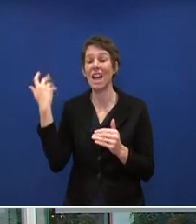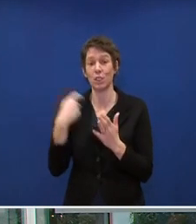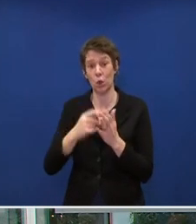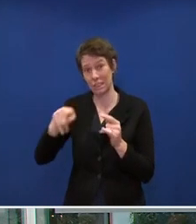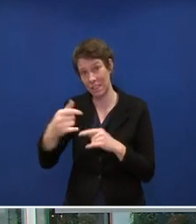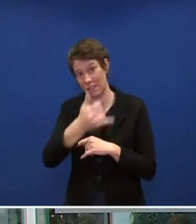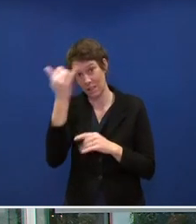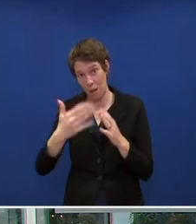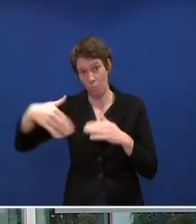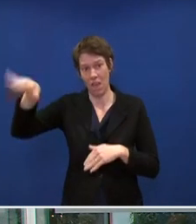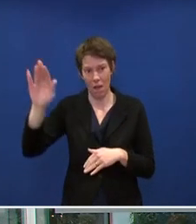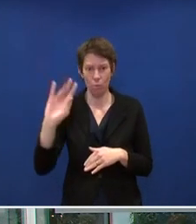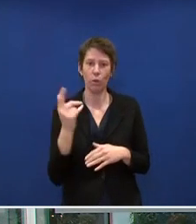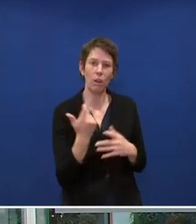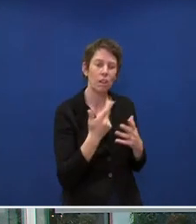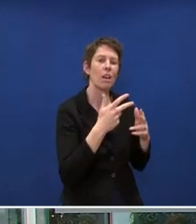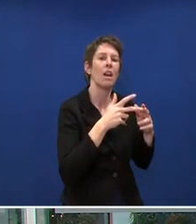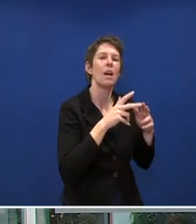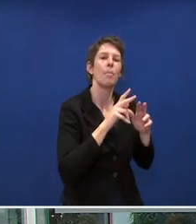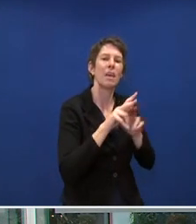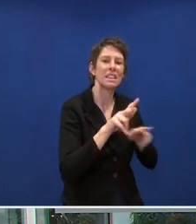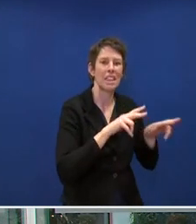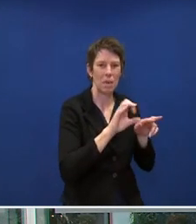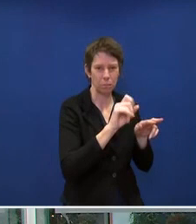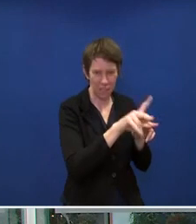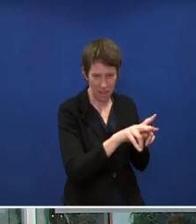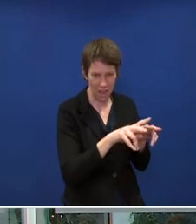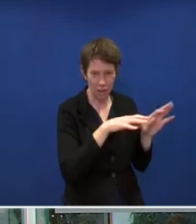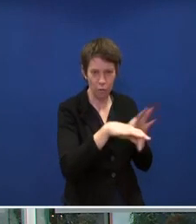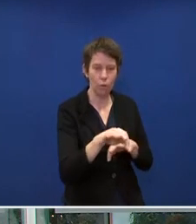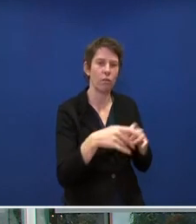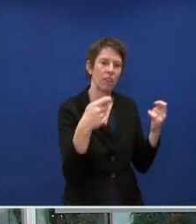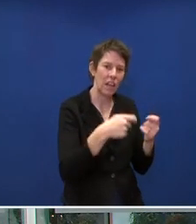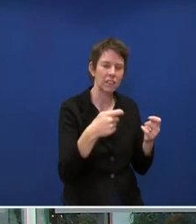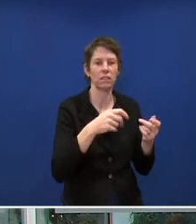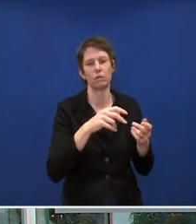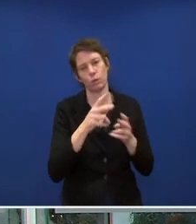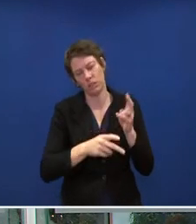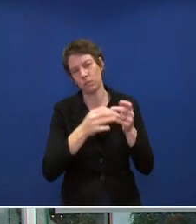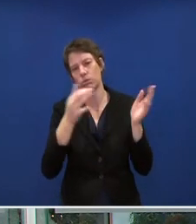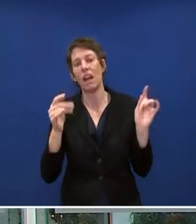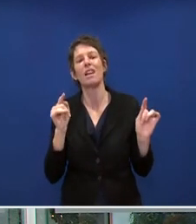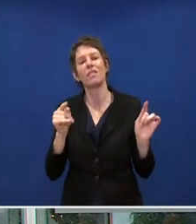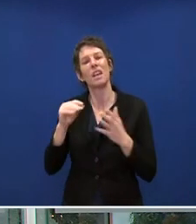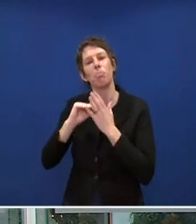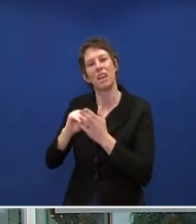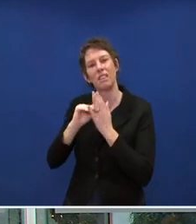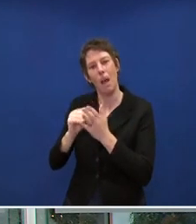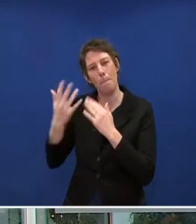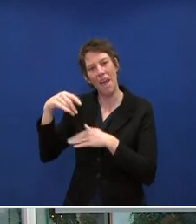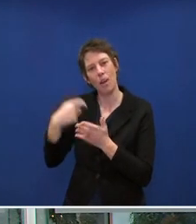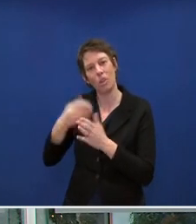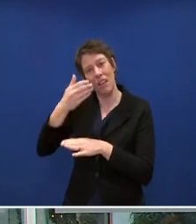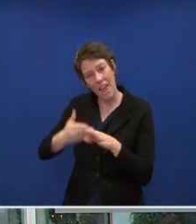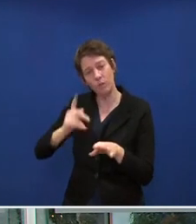-geführten Ministerien für Umweltfinanzen und Justiz haben gefordert, dass Vermieter die Hälfte der Mehrkosten übernehmen sollen. Wie